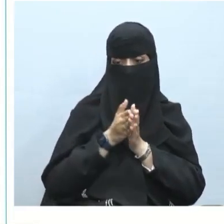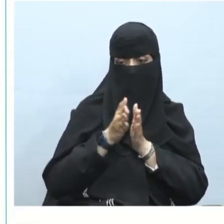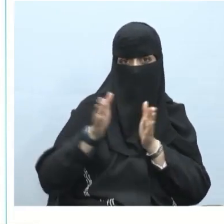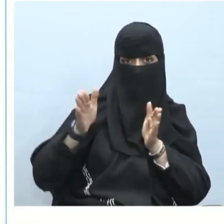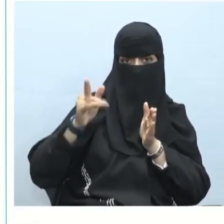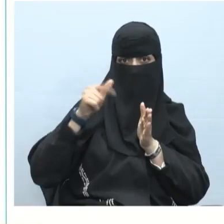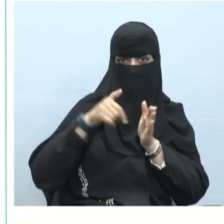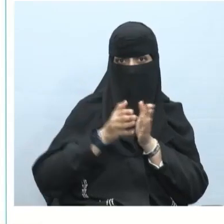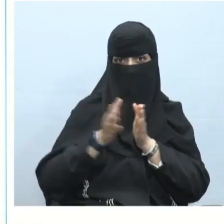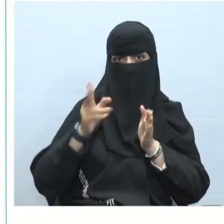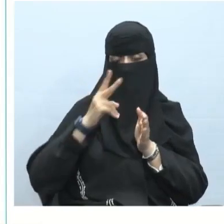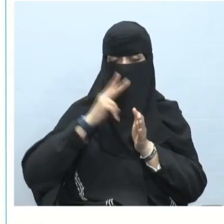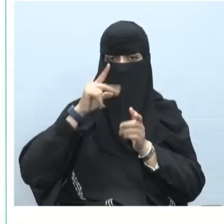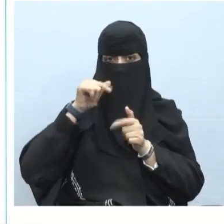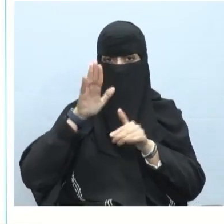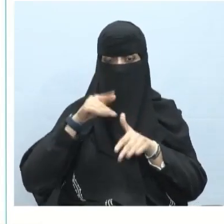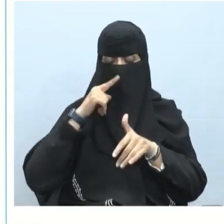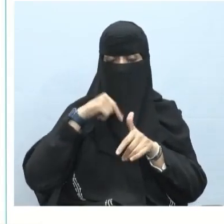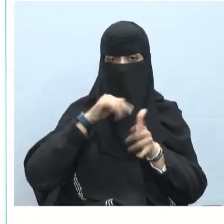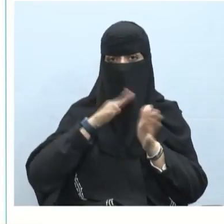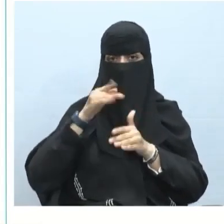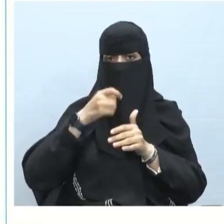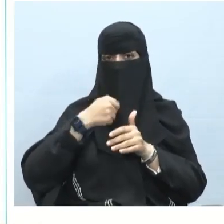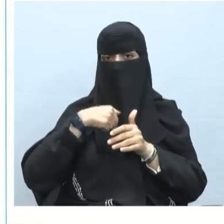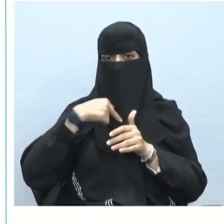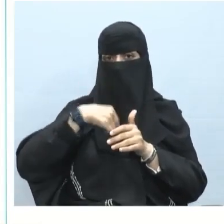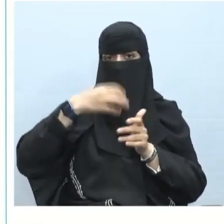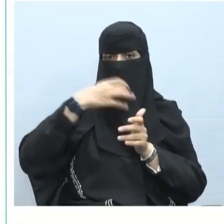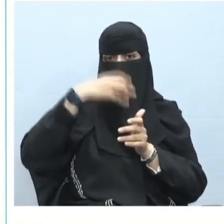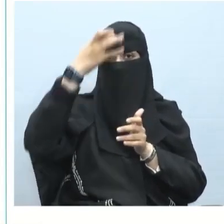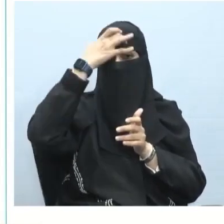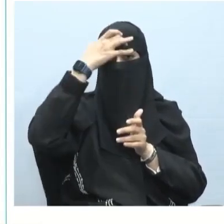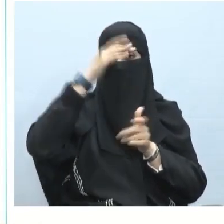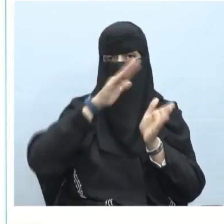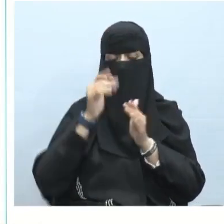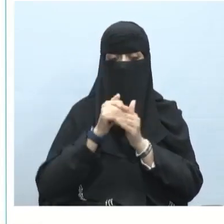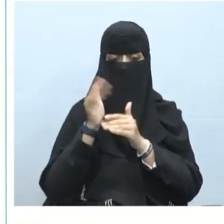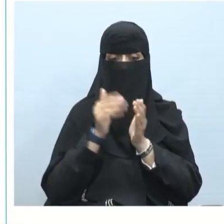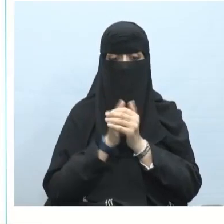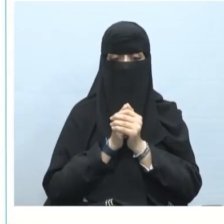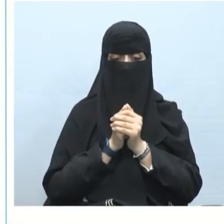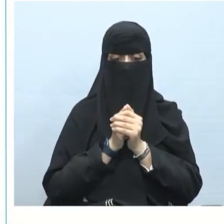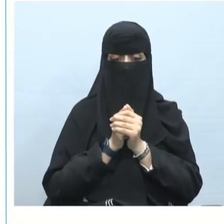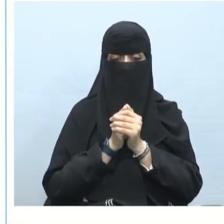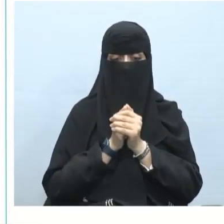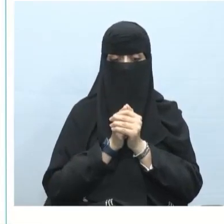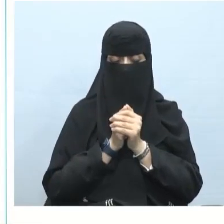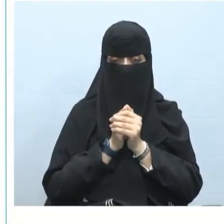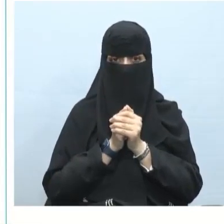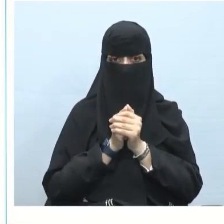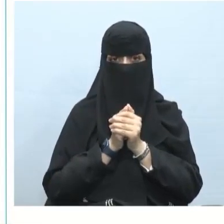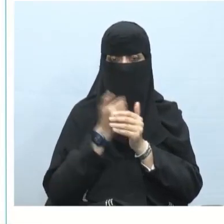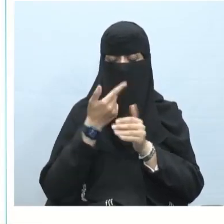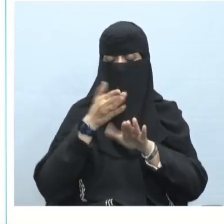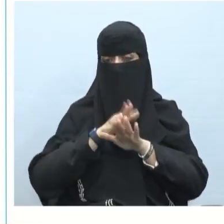المرض نلاحظ هنا عليك أن تتجنب ماذا الدخان أو حرف عطف والمرض معطوفة على